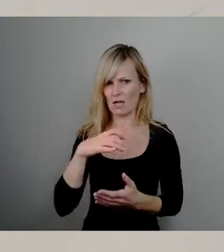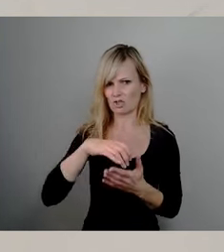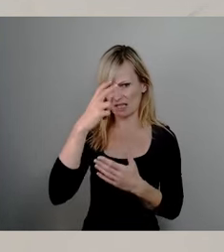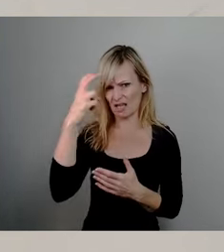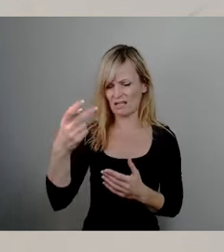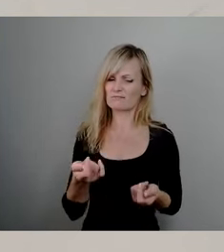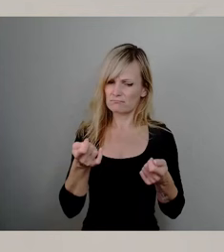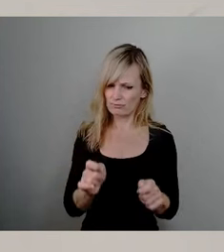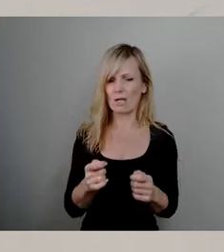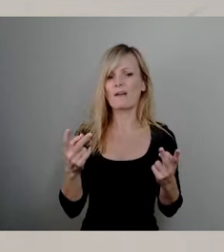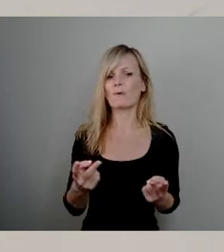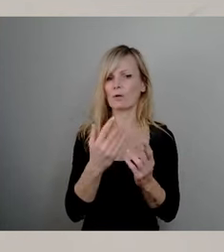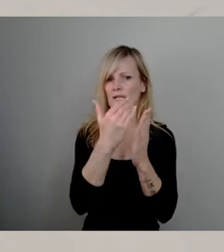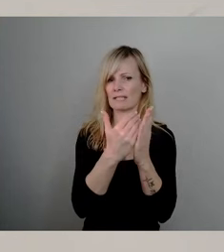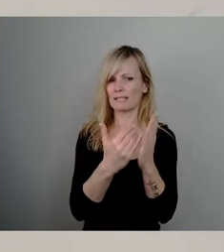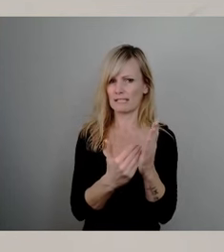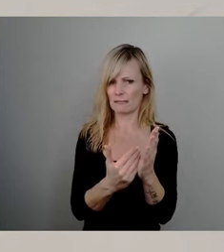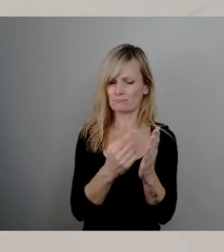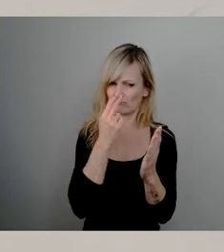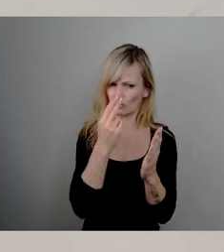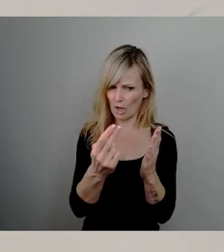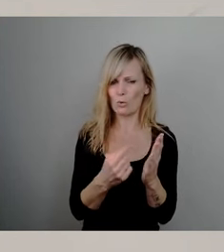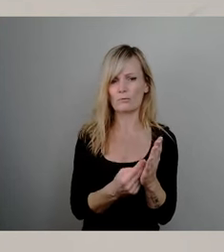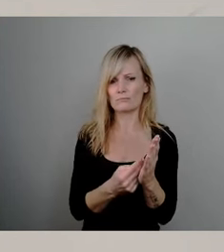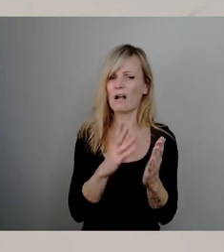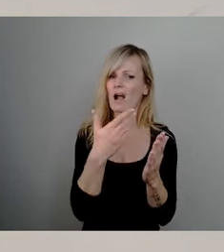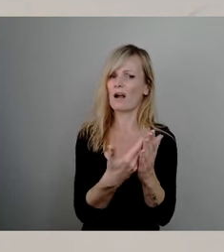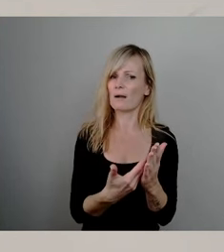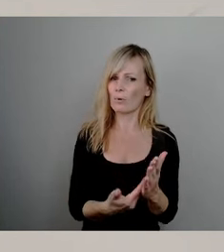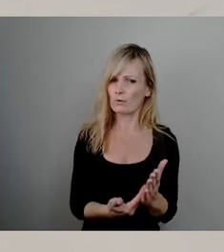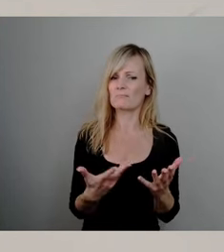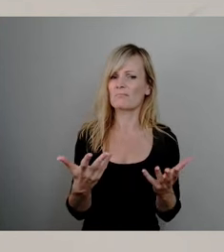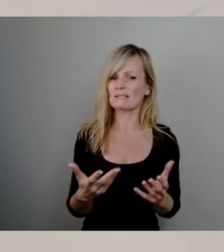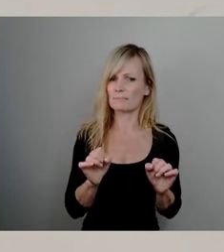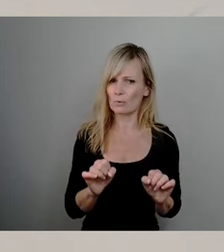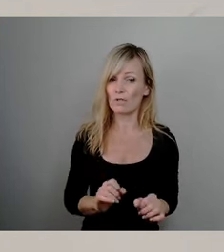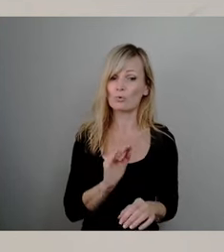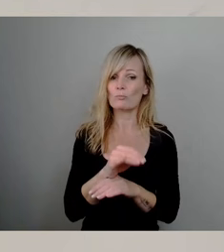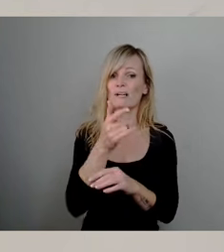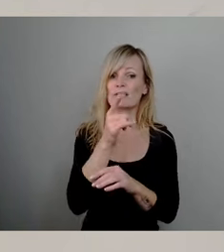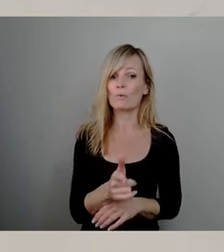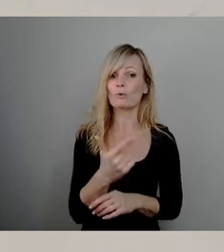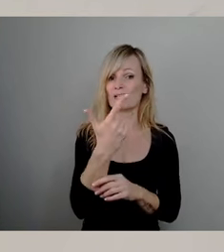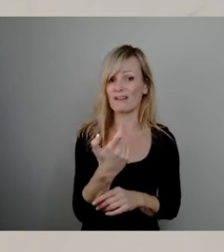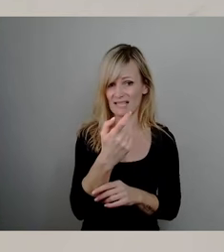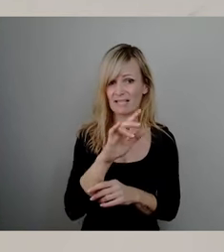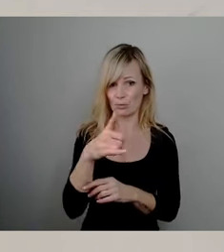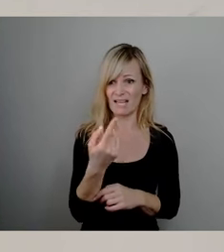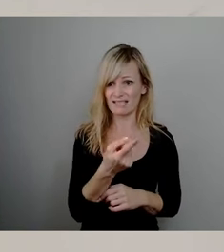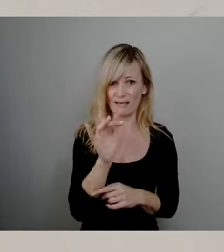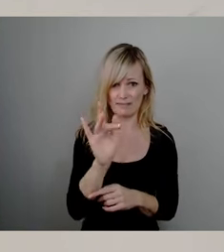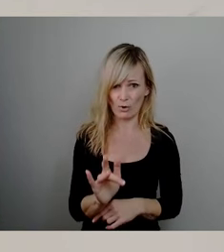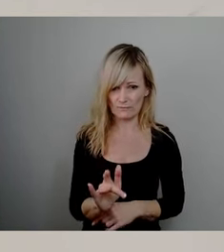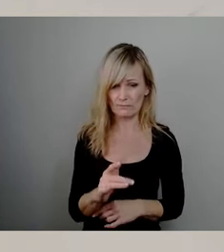damit der geförderten Angebote über das Sozialamt, das sind über 220 Projekte, die betroffen sind, dann mit ihren Stimmen